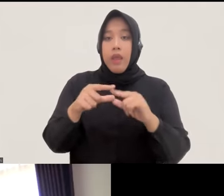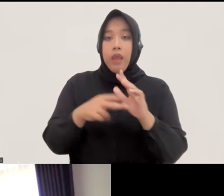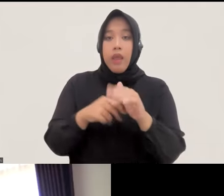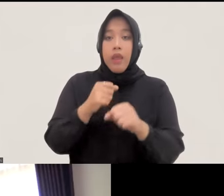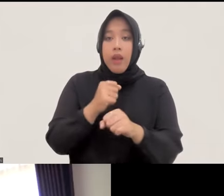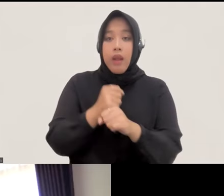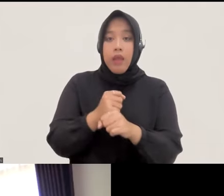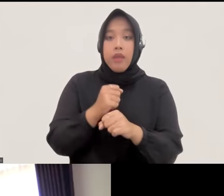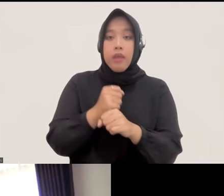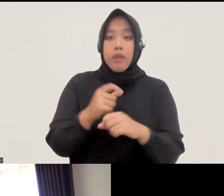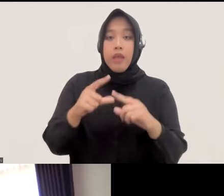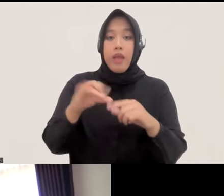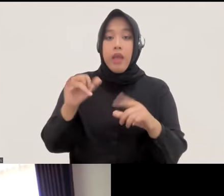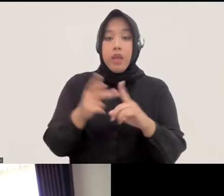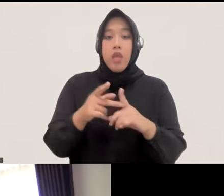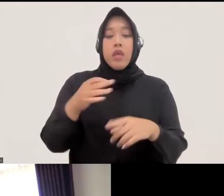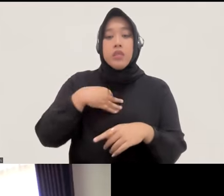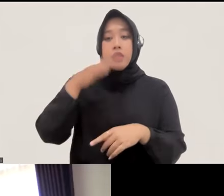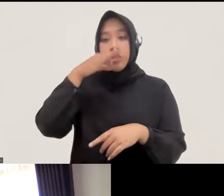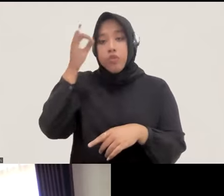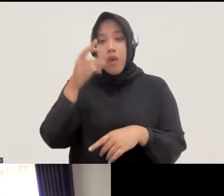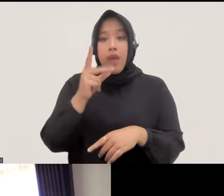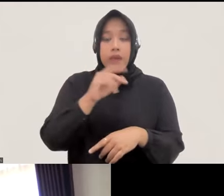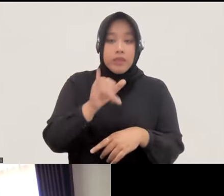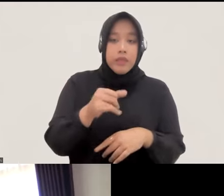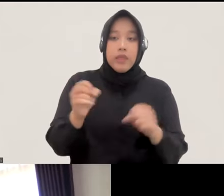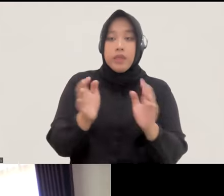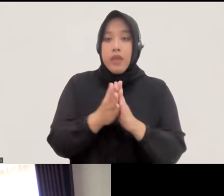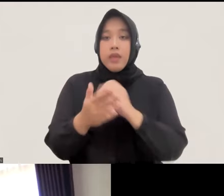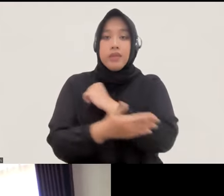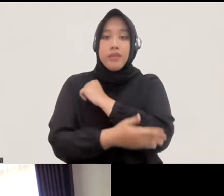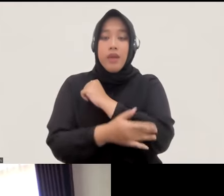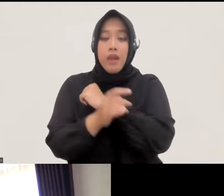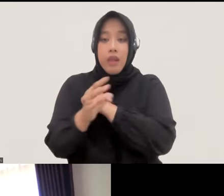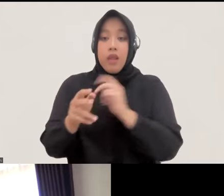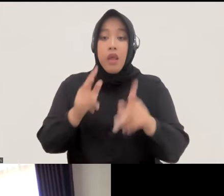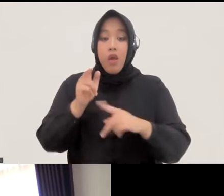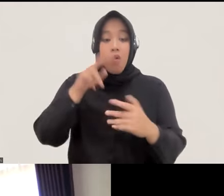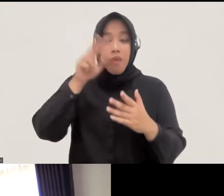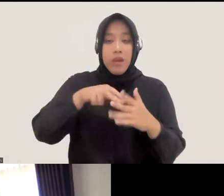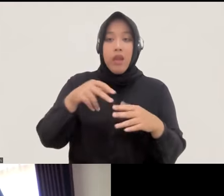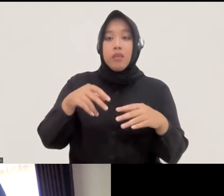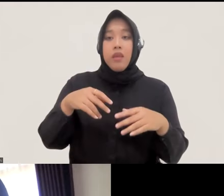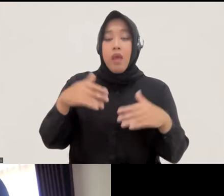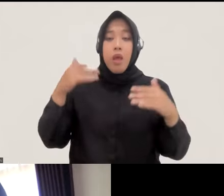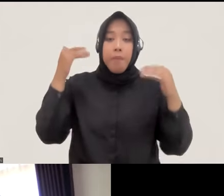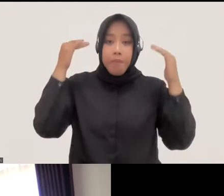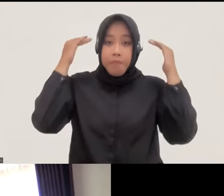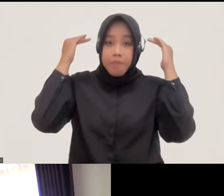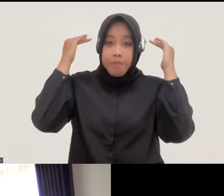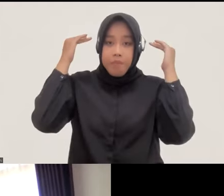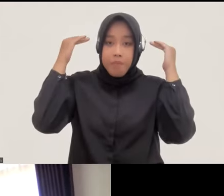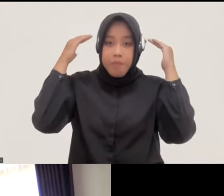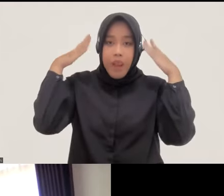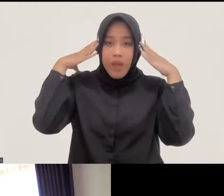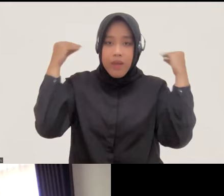bagaimana sih perbedaan RUH RJ di Indonesia dengan RJ di negara lain misalnya kalau kita lihat di Belanda ya nggak ada namanya undang-undang RJ itu